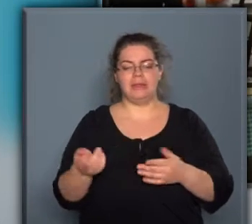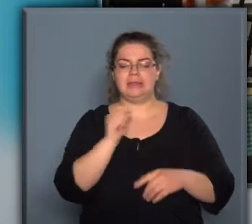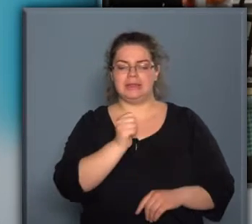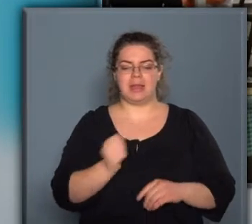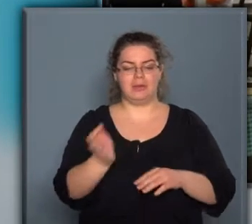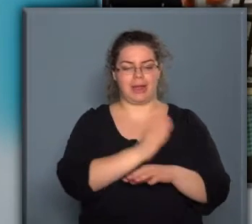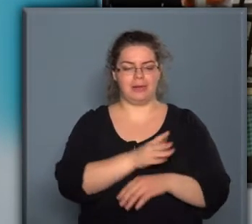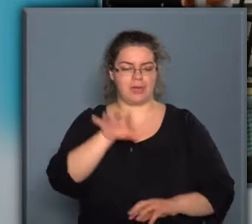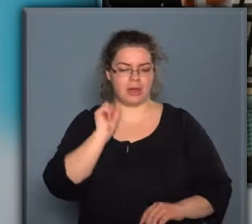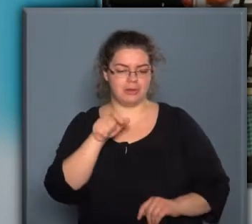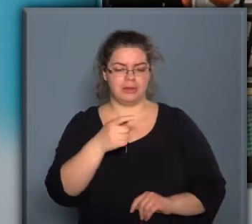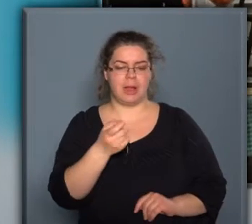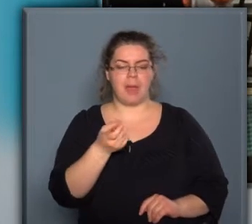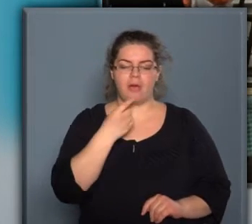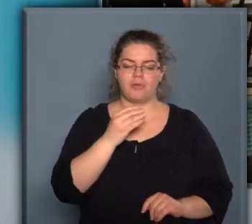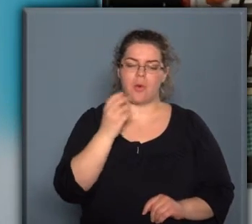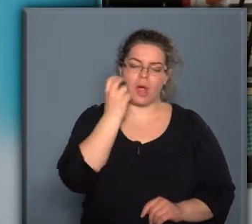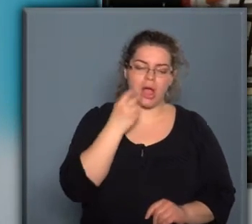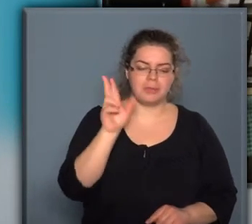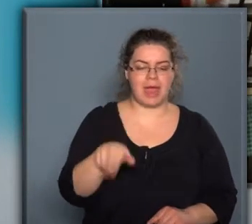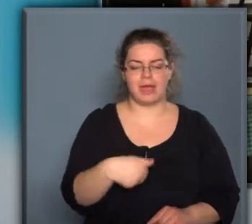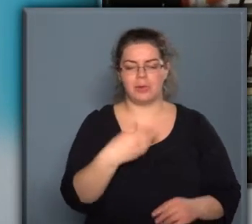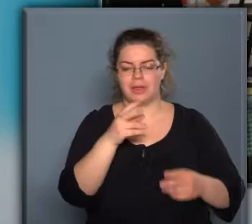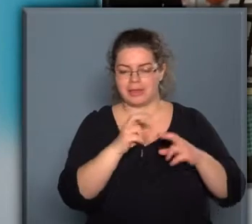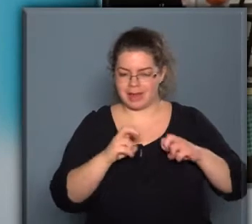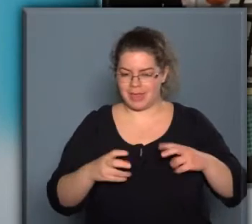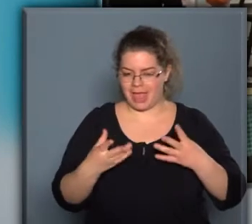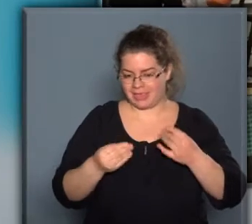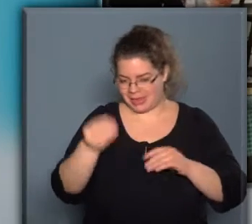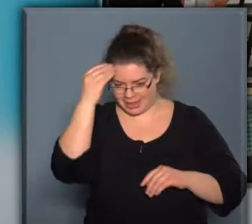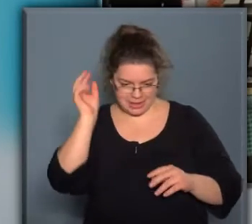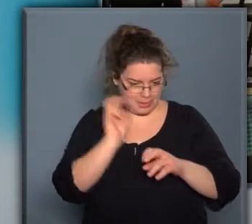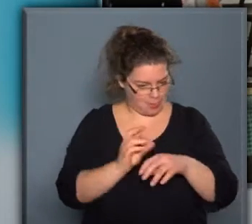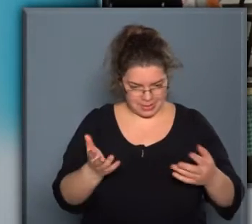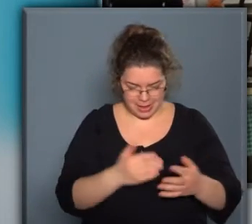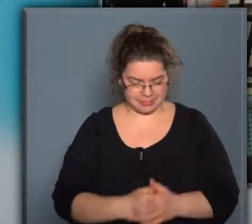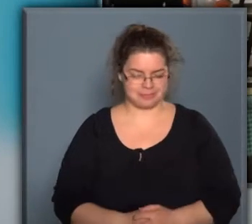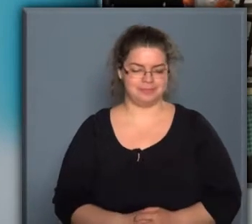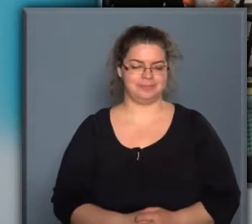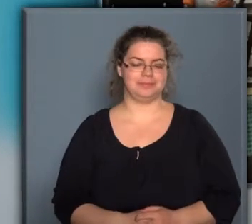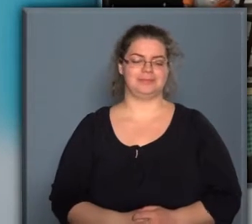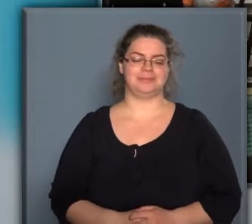Interjúnk előtt hallottam ott a fokhagymákról való elemzését. Ennyire ért ehhez a dologhoz?